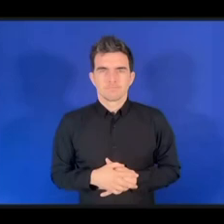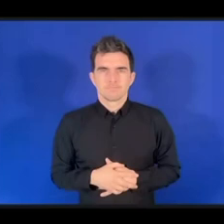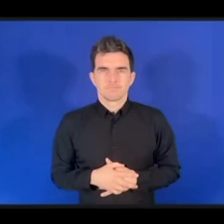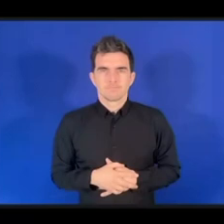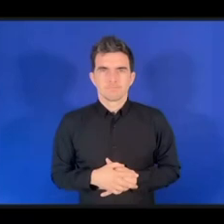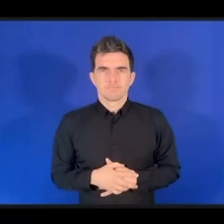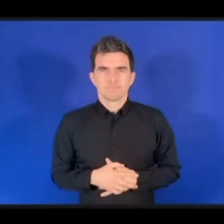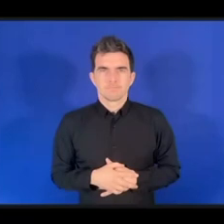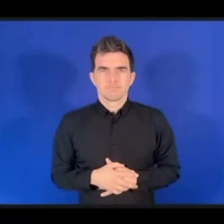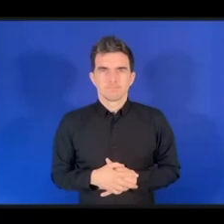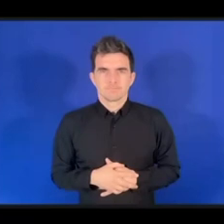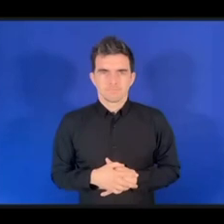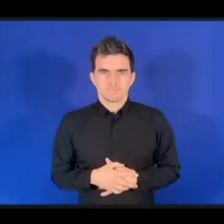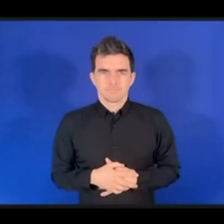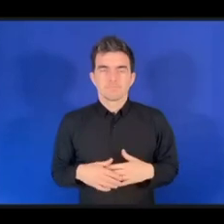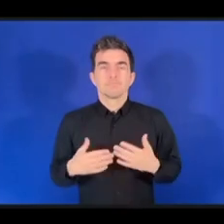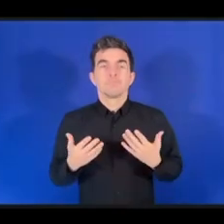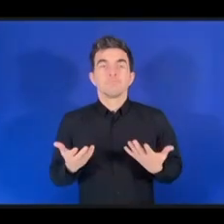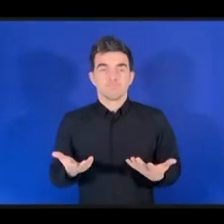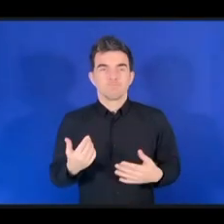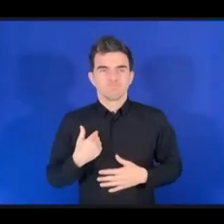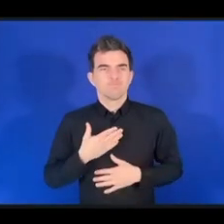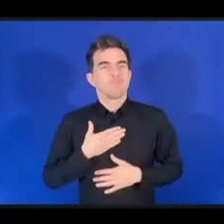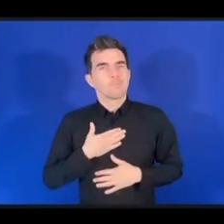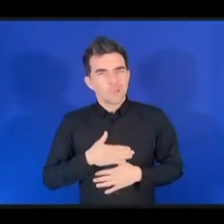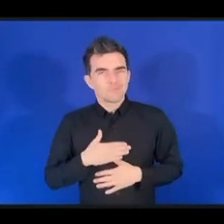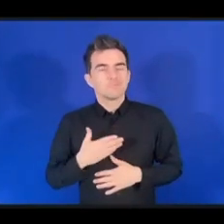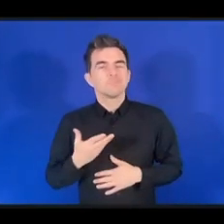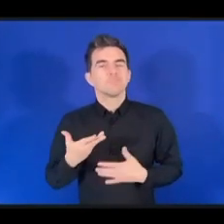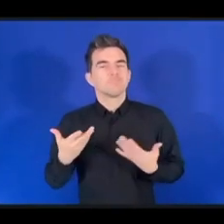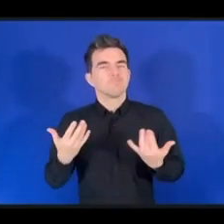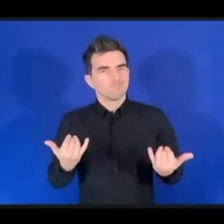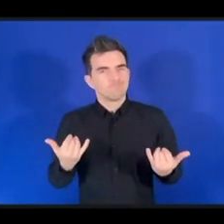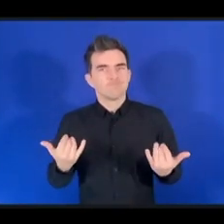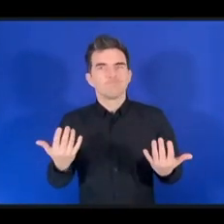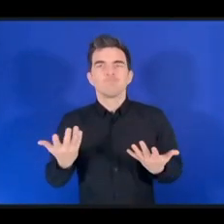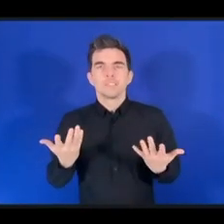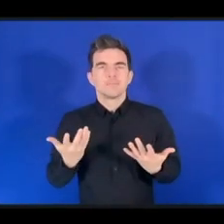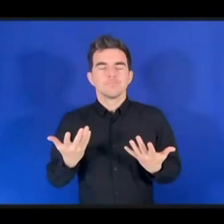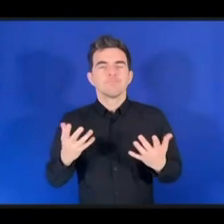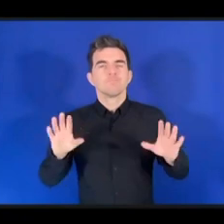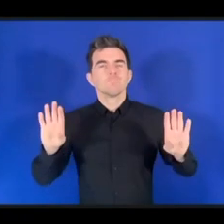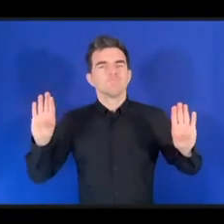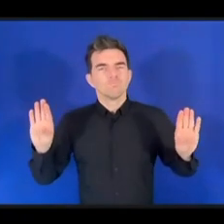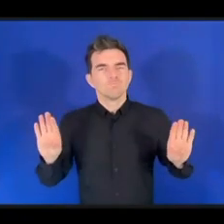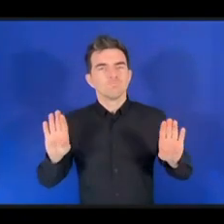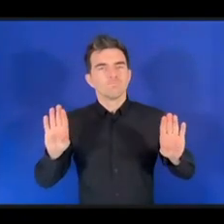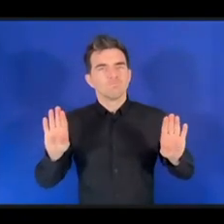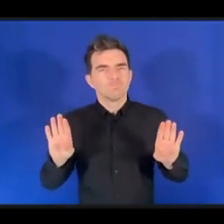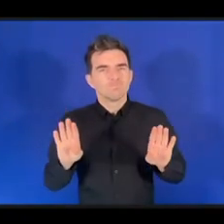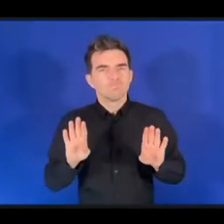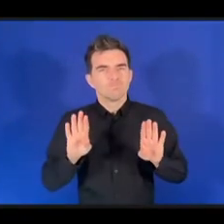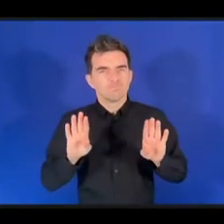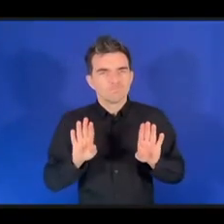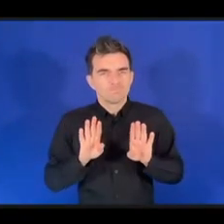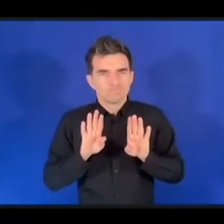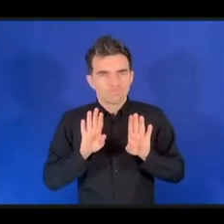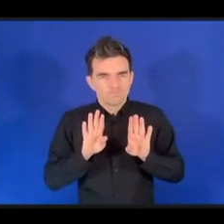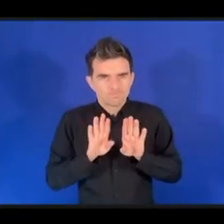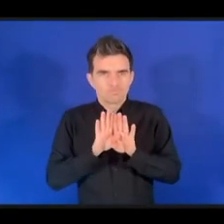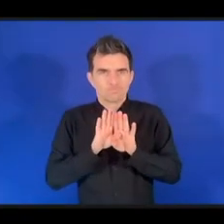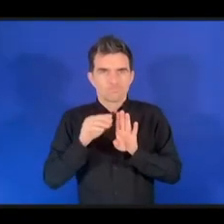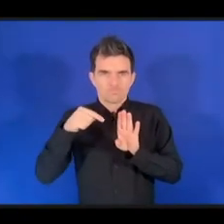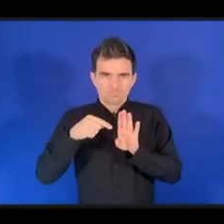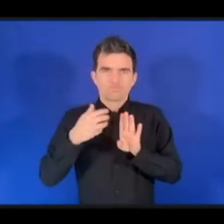Теперь мы выслушаем представителей из интересованных сторон, которые произнесут свое